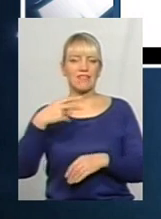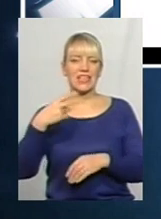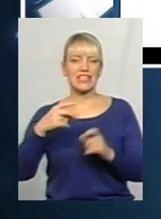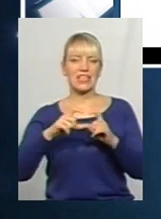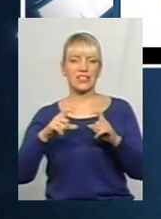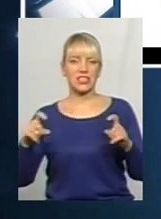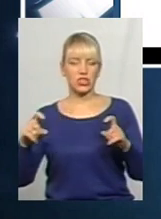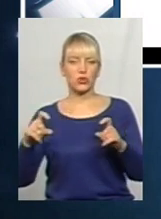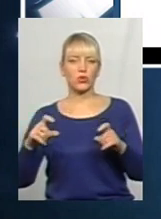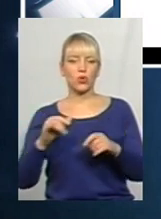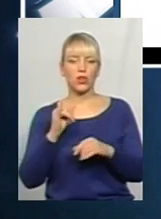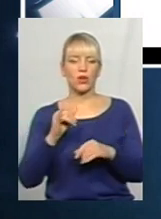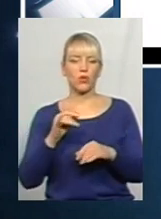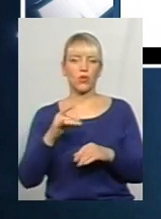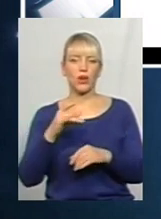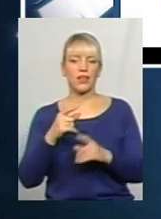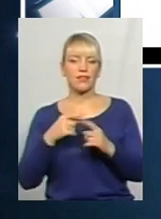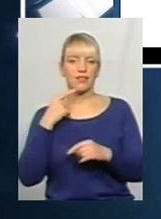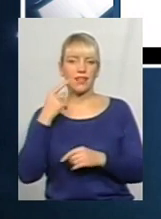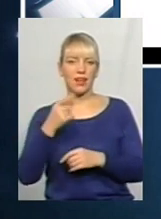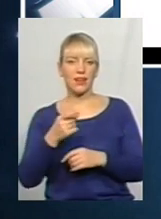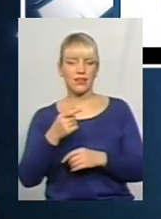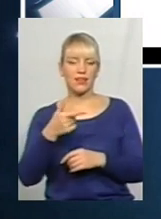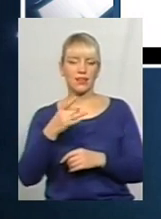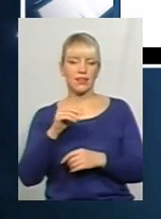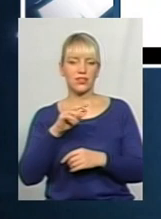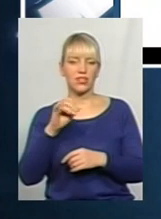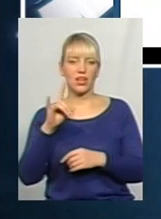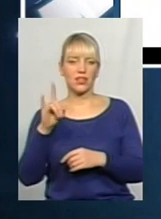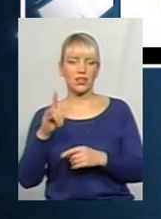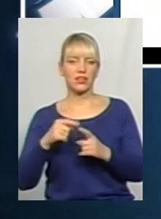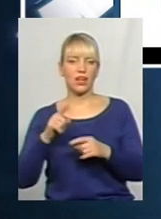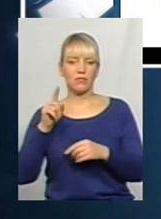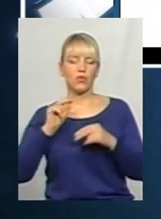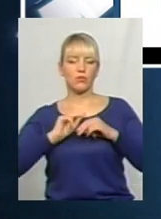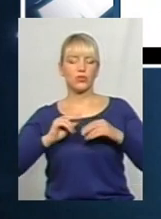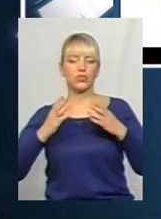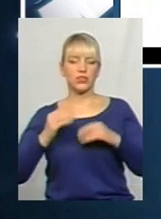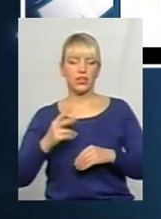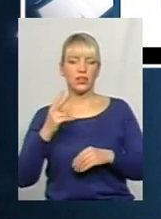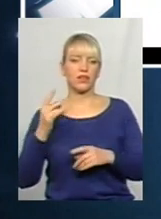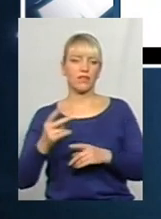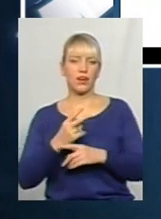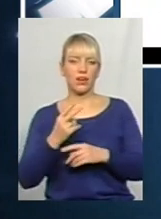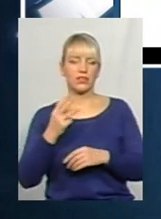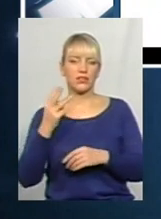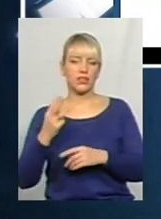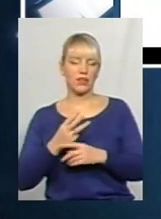Дані, Гречані, виходить тільки в робочі дні, так, 2-3 рази, а вікидів загалі немає.